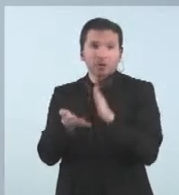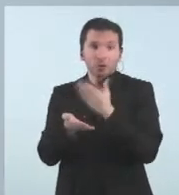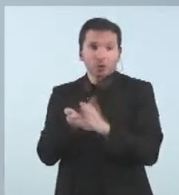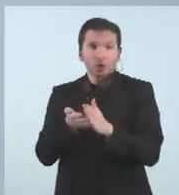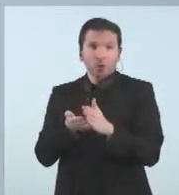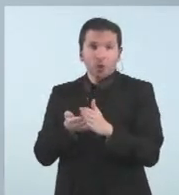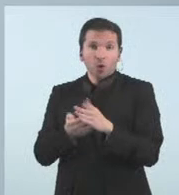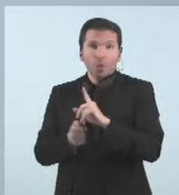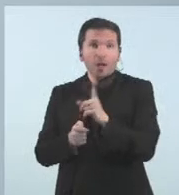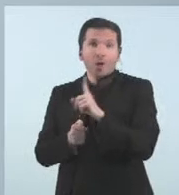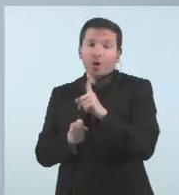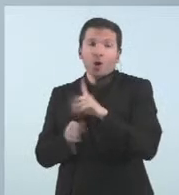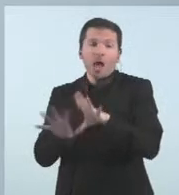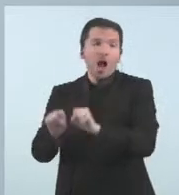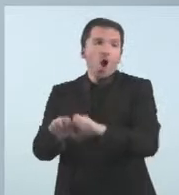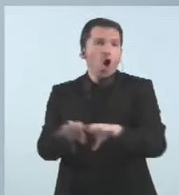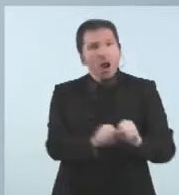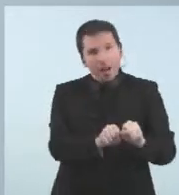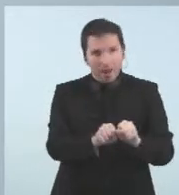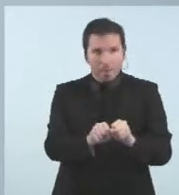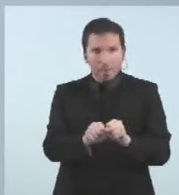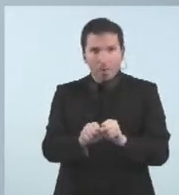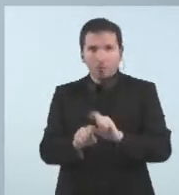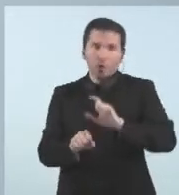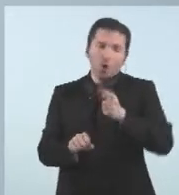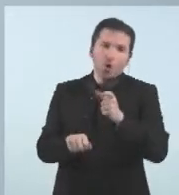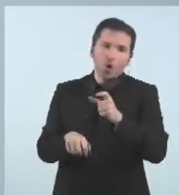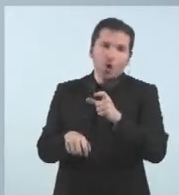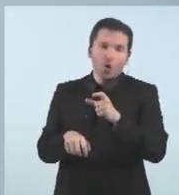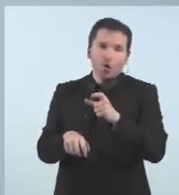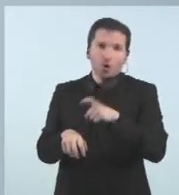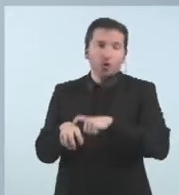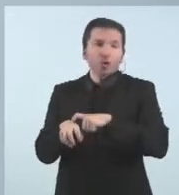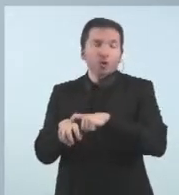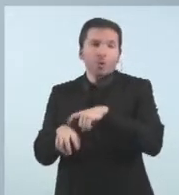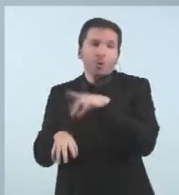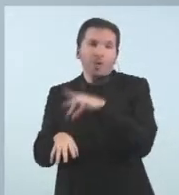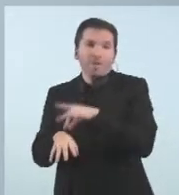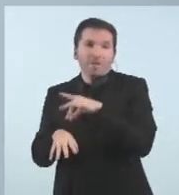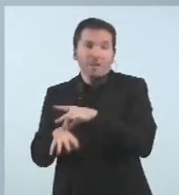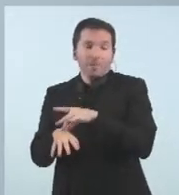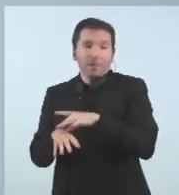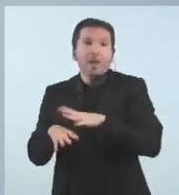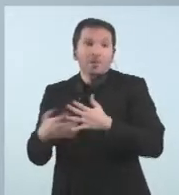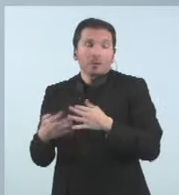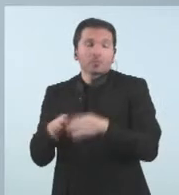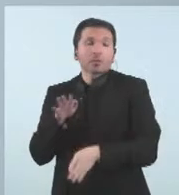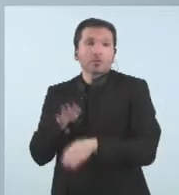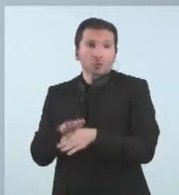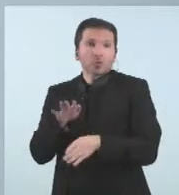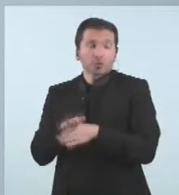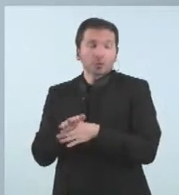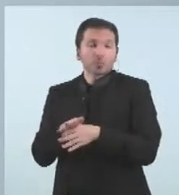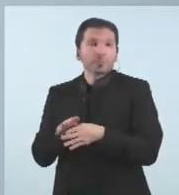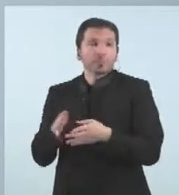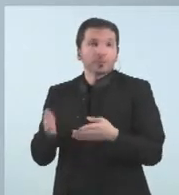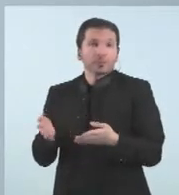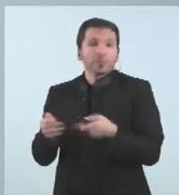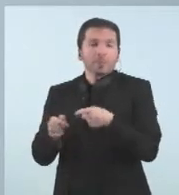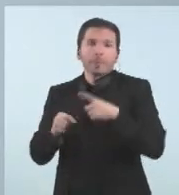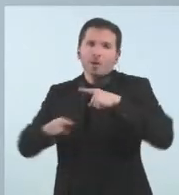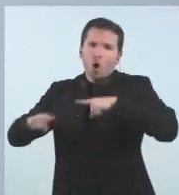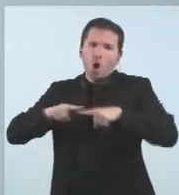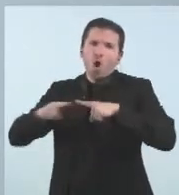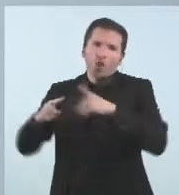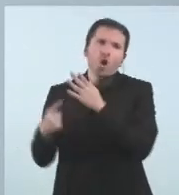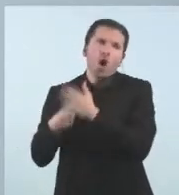són persones que de fet es troben bé que no tenen cap símptoma i que sí que s'ha de mantenir amb unes mesures de control i d